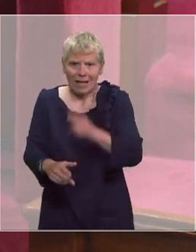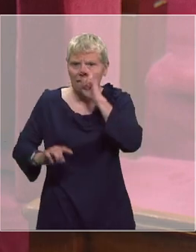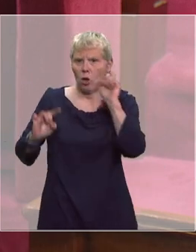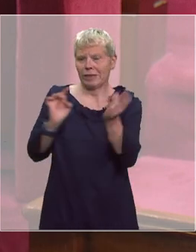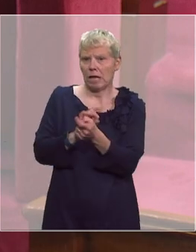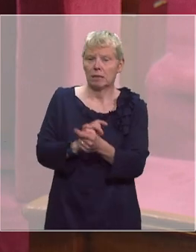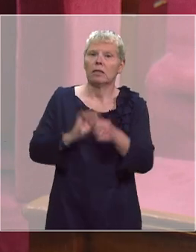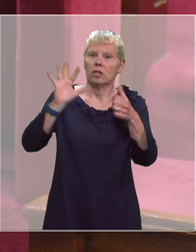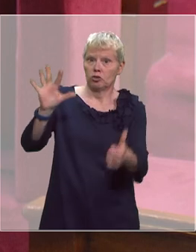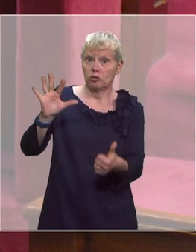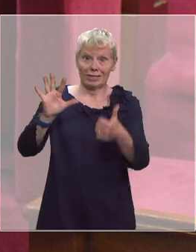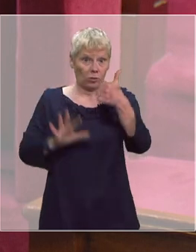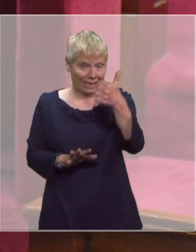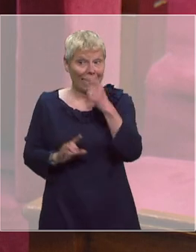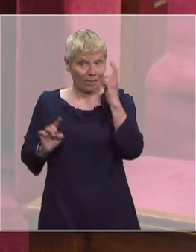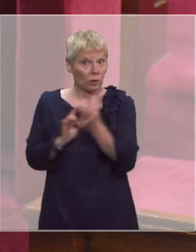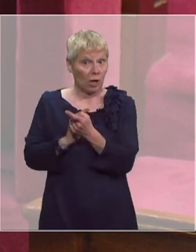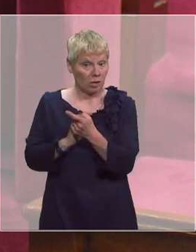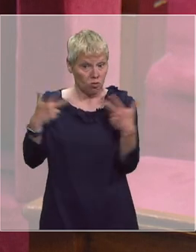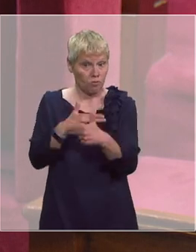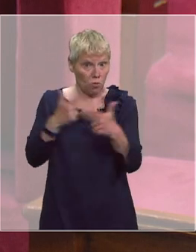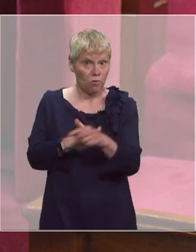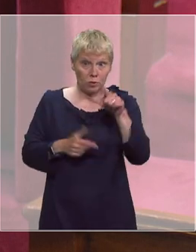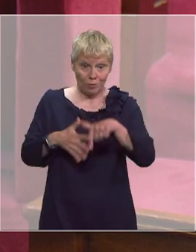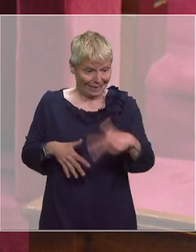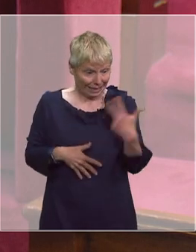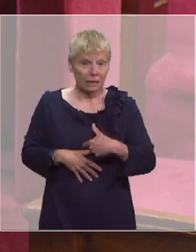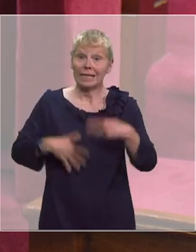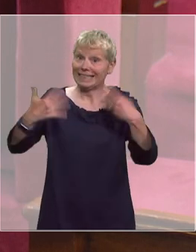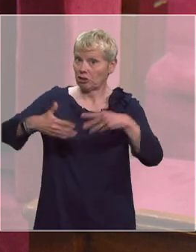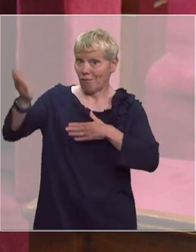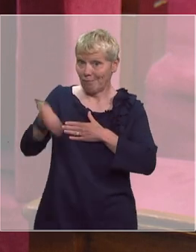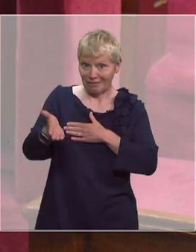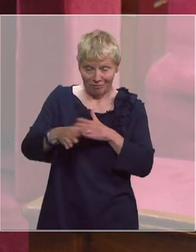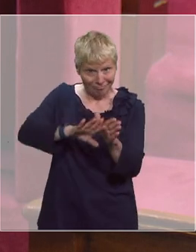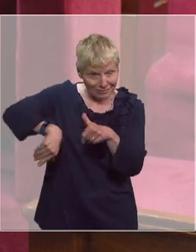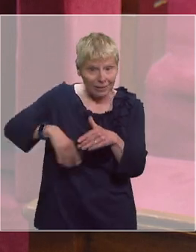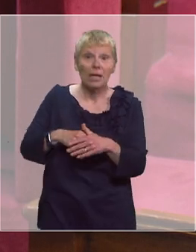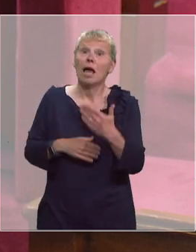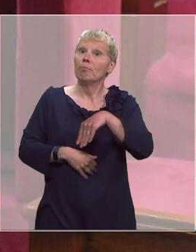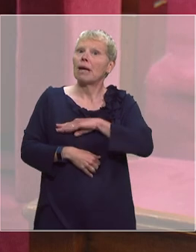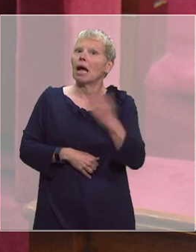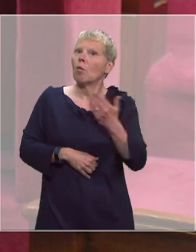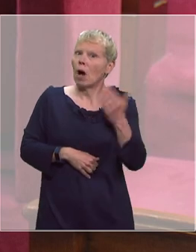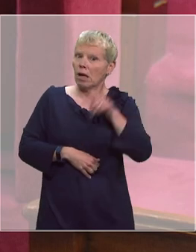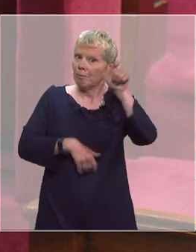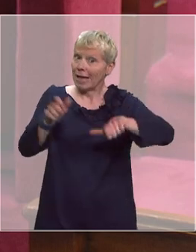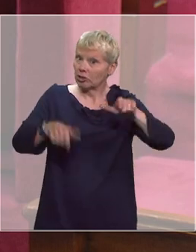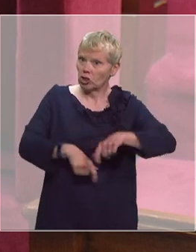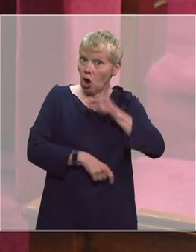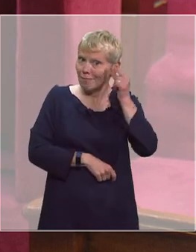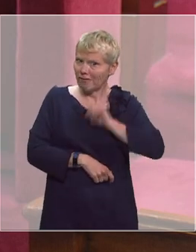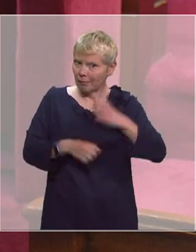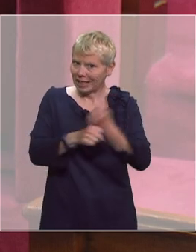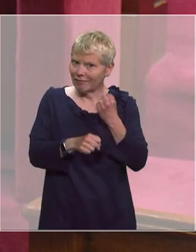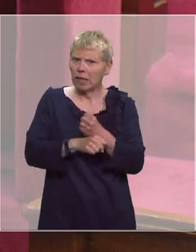61 l'ont été depuis 2013 19 ont échoué et nous le devons aussi au travail remarquable que font ces femmes et ces hommes